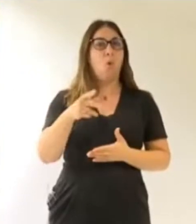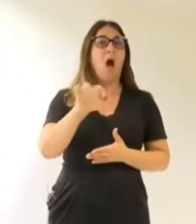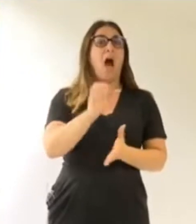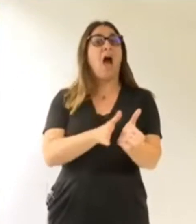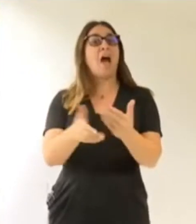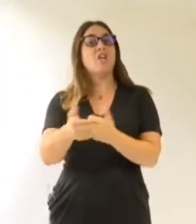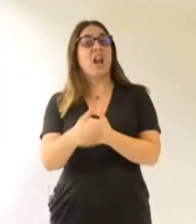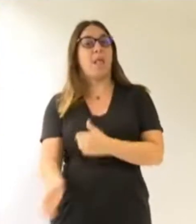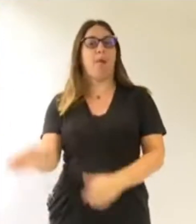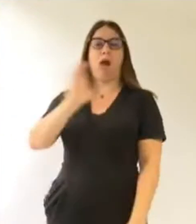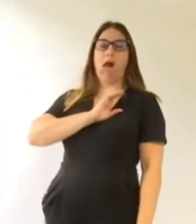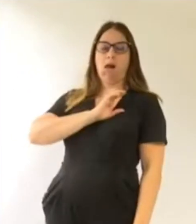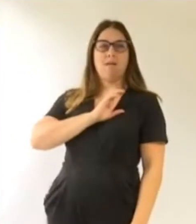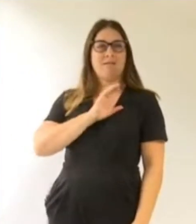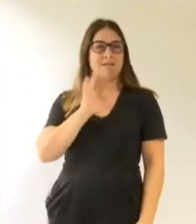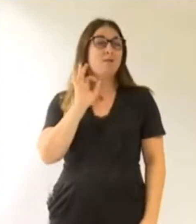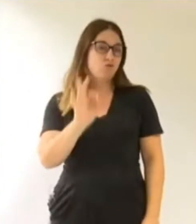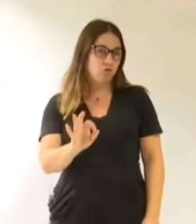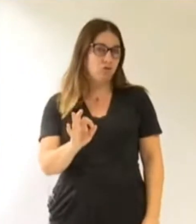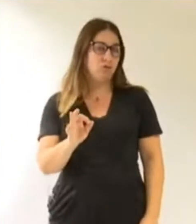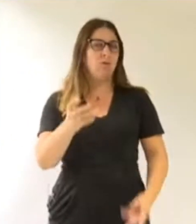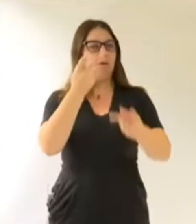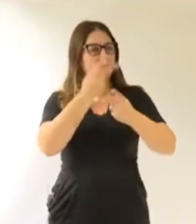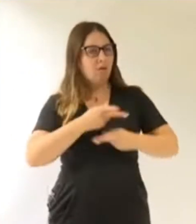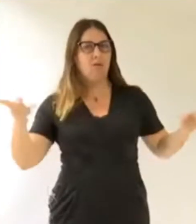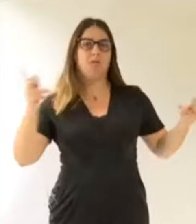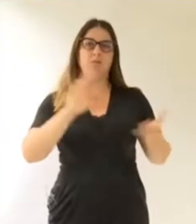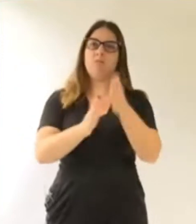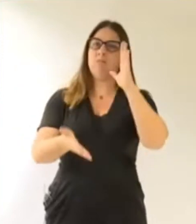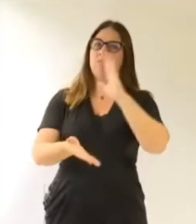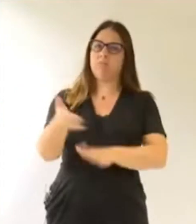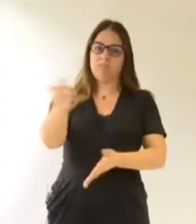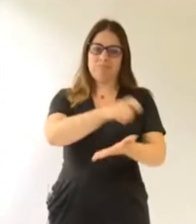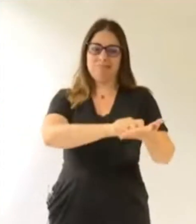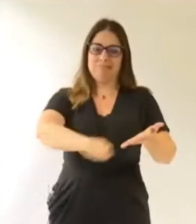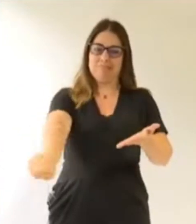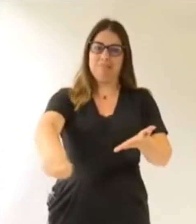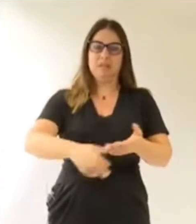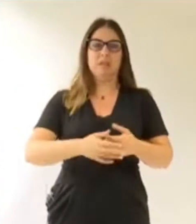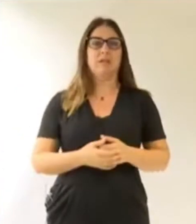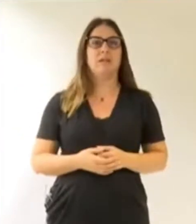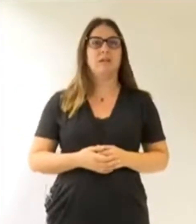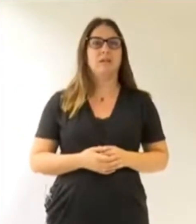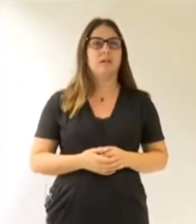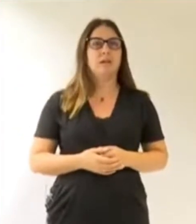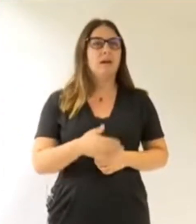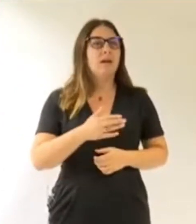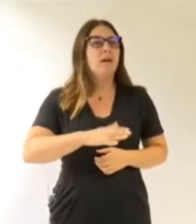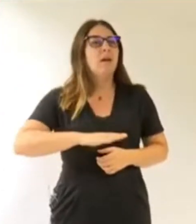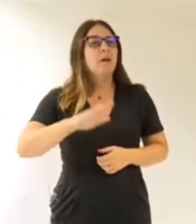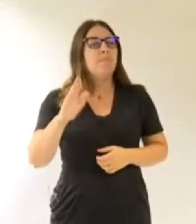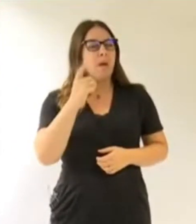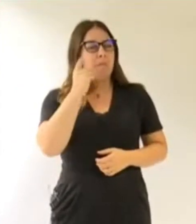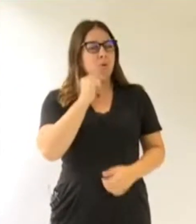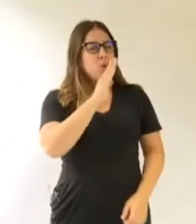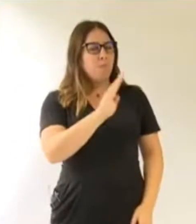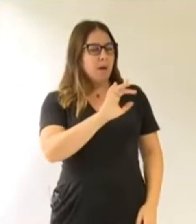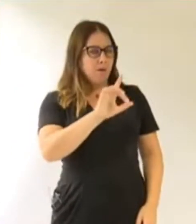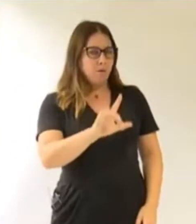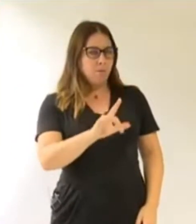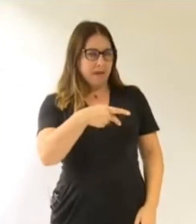social. C'est ça, votre opération financière. Ça a été dit, c'est rappelé, c'est écrit. Mais sur le fond, monsieur Béron-Pérez, vous